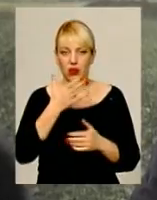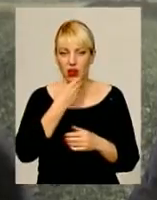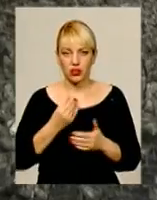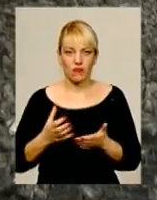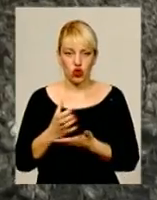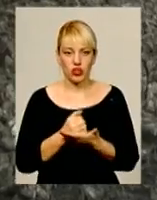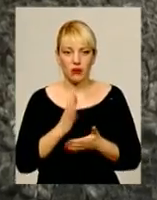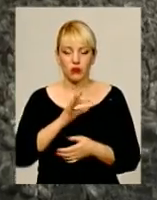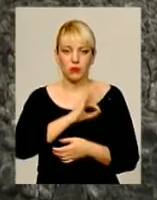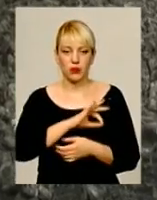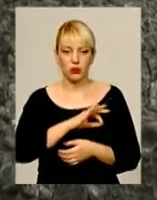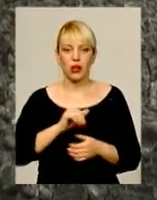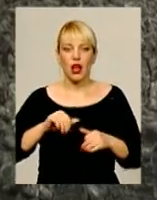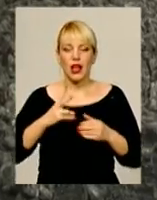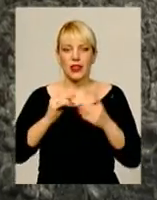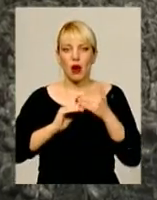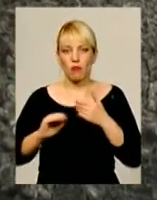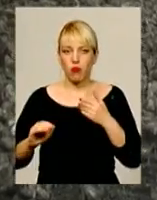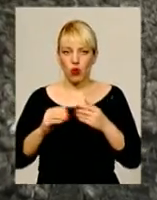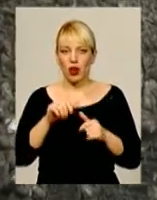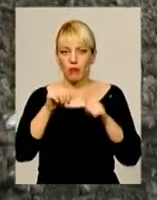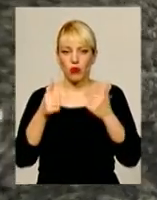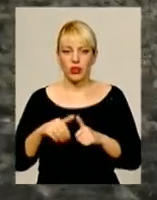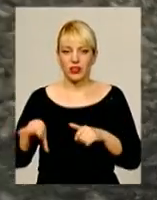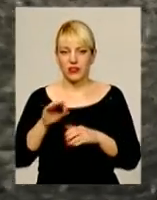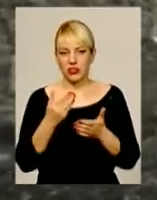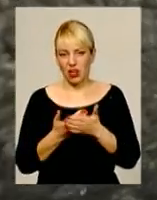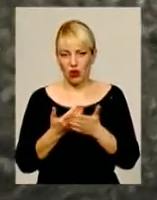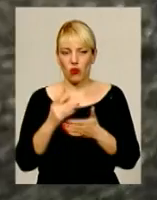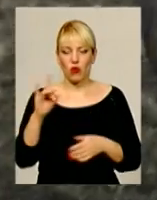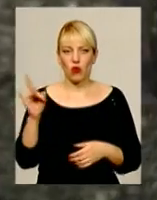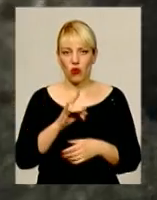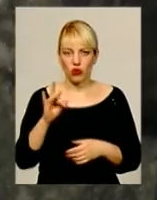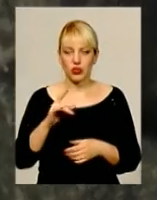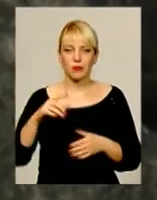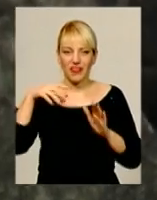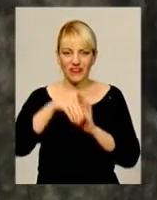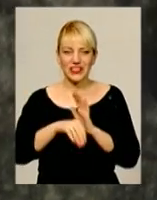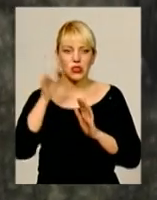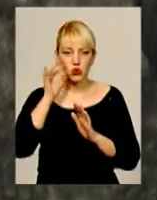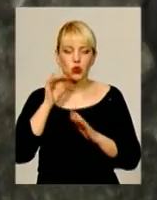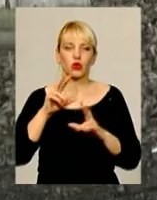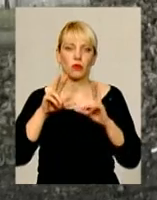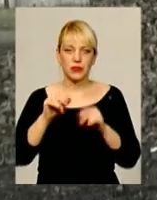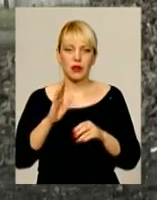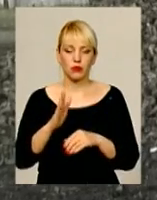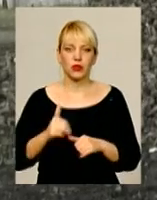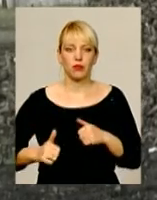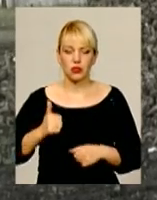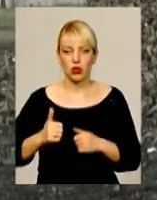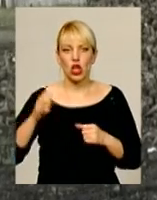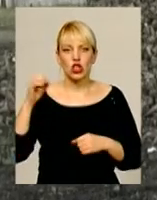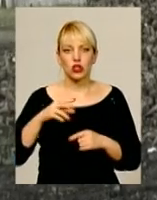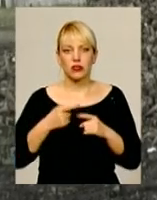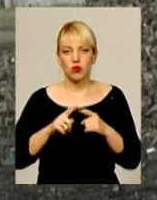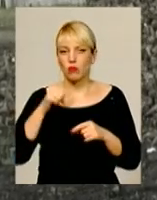прибуток. Буряки на полі цього підприємства майже всі отакого розміру. І вміст цукру в них теж обіцяє бути пристойним. Адже сонця цього року